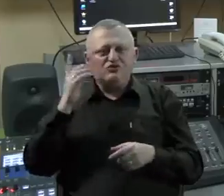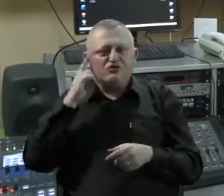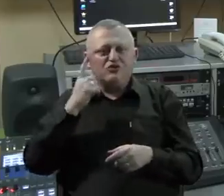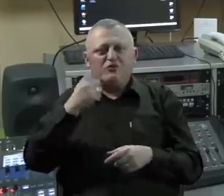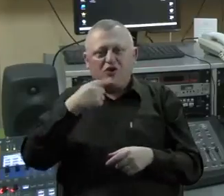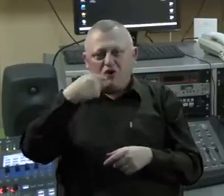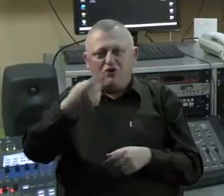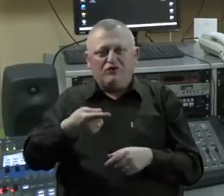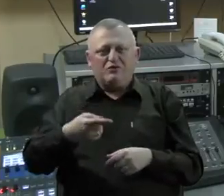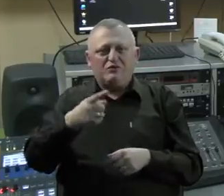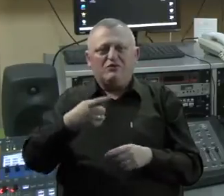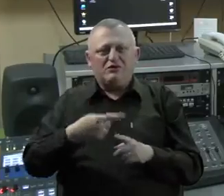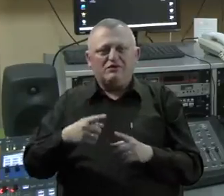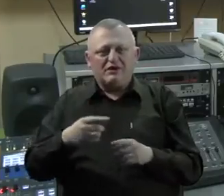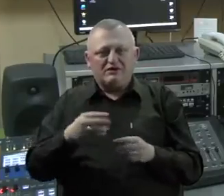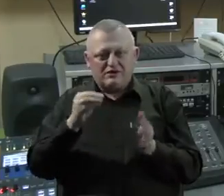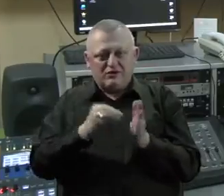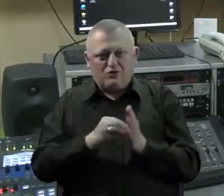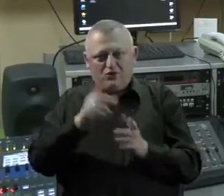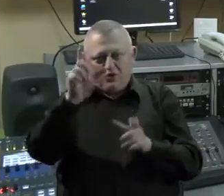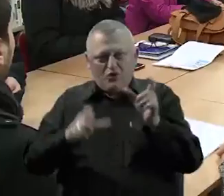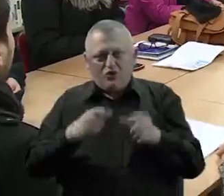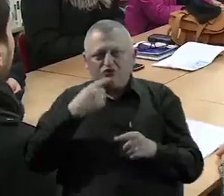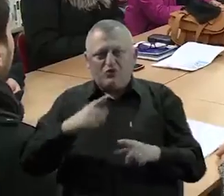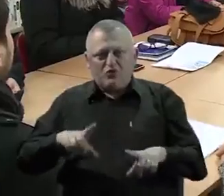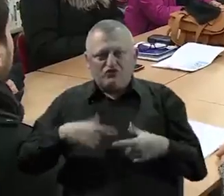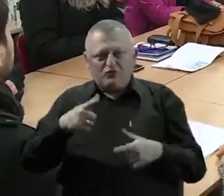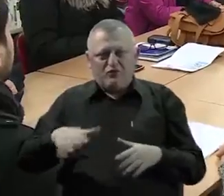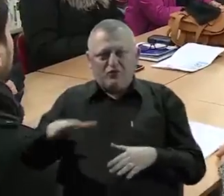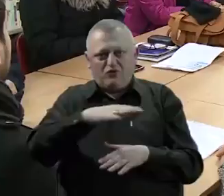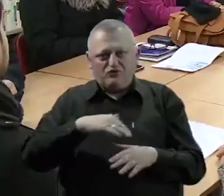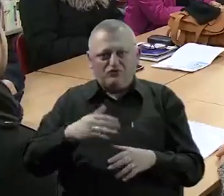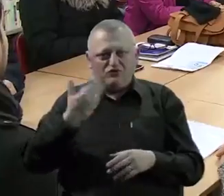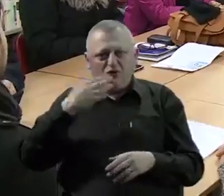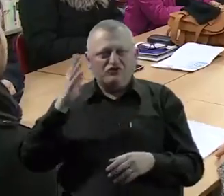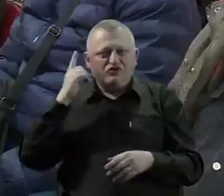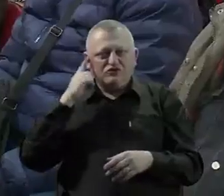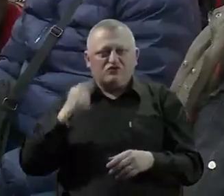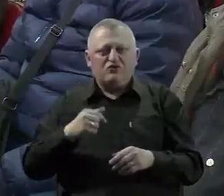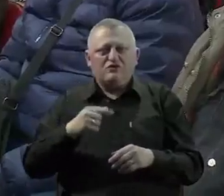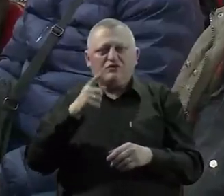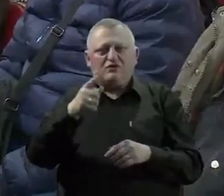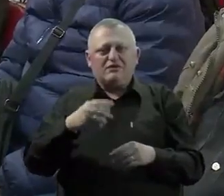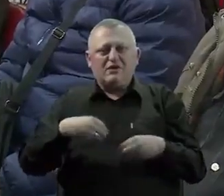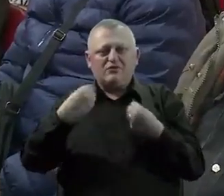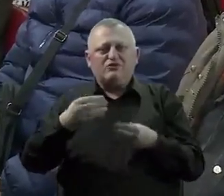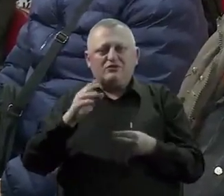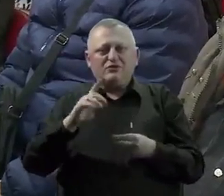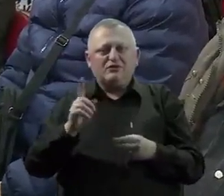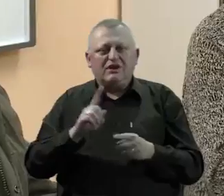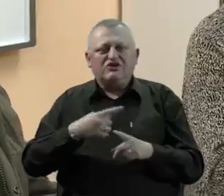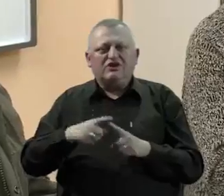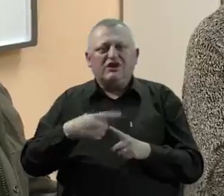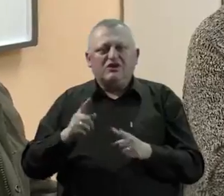govorom. S obzirom na broj osoba koji žive na ovom području sa oštećenim sluhom, takvih priča sigurno